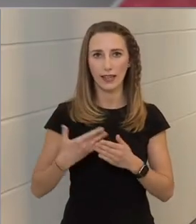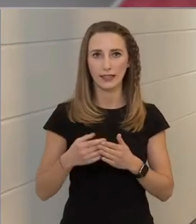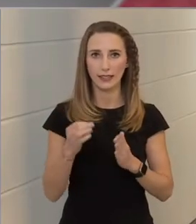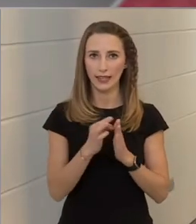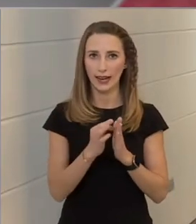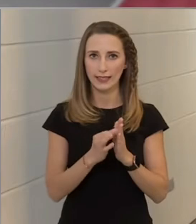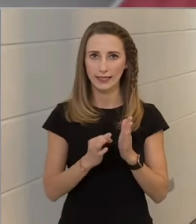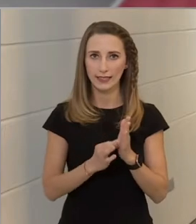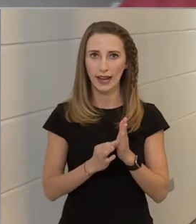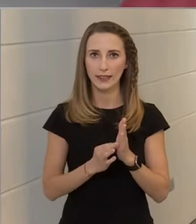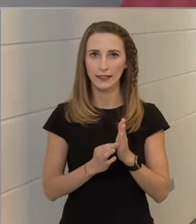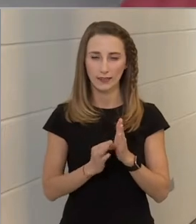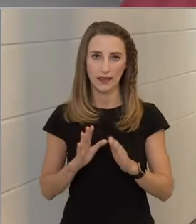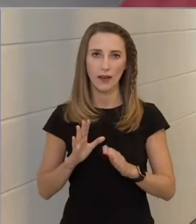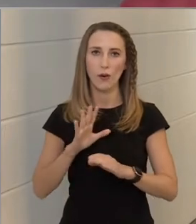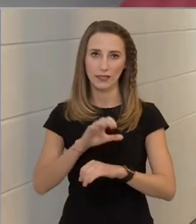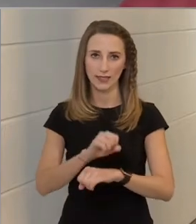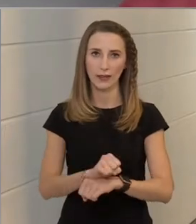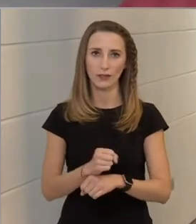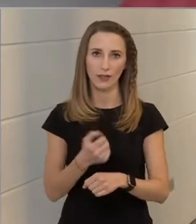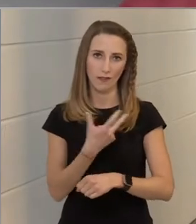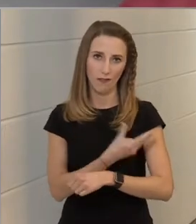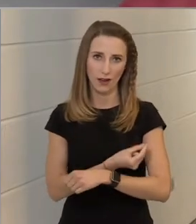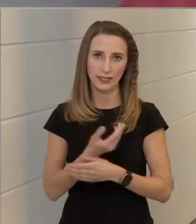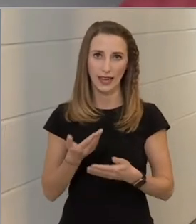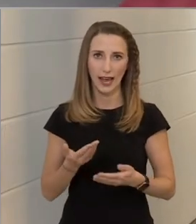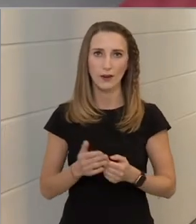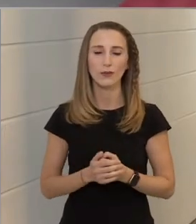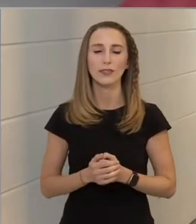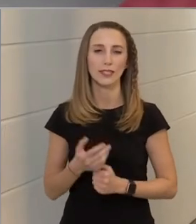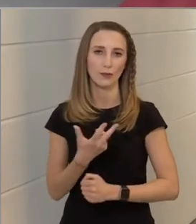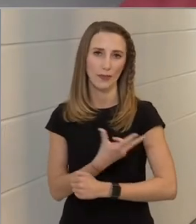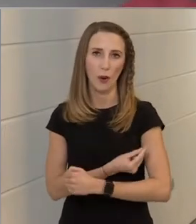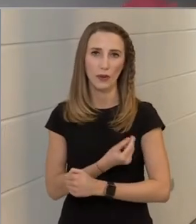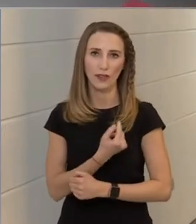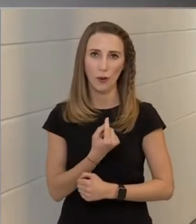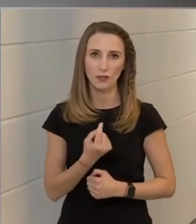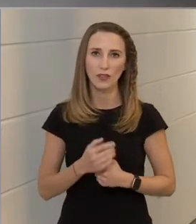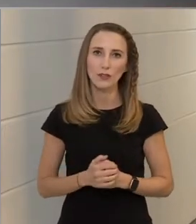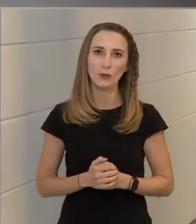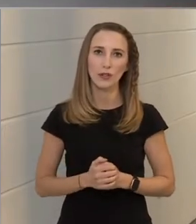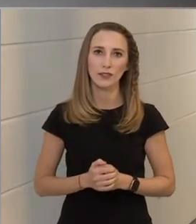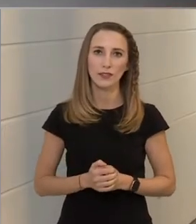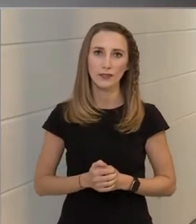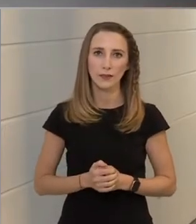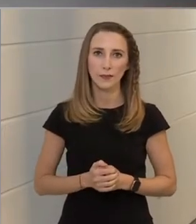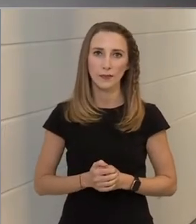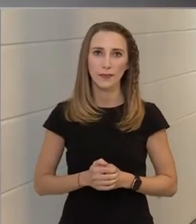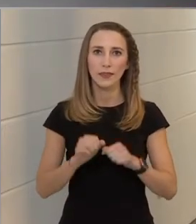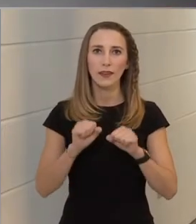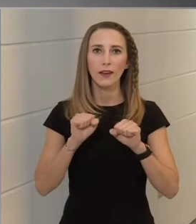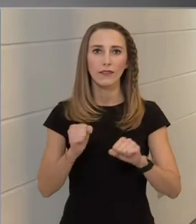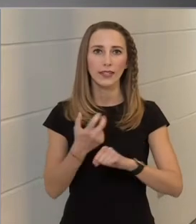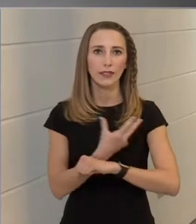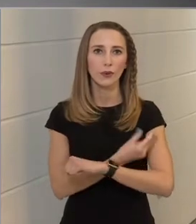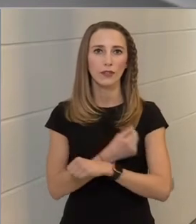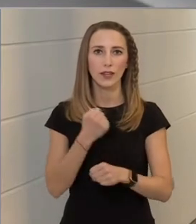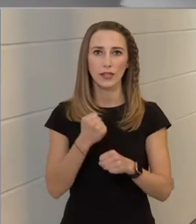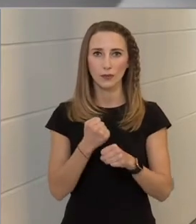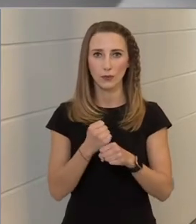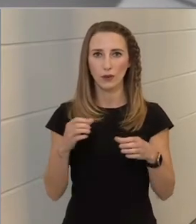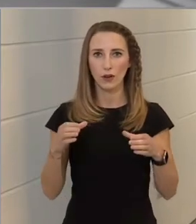regisztrált, hozzájuthasson a vakcinához, és beoltakozhasson. A védőoltási